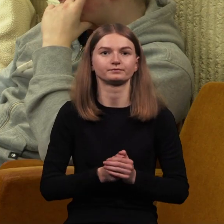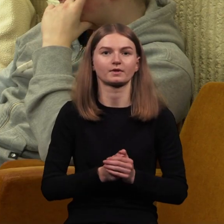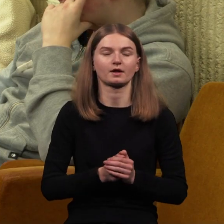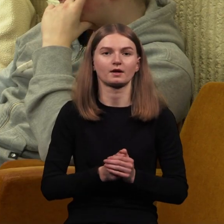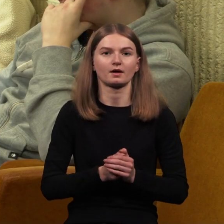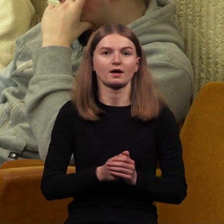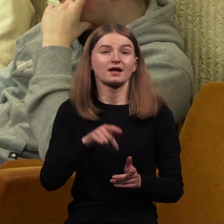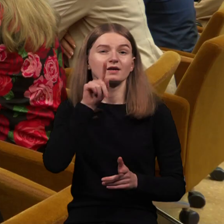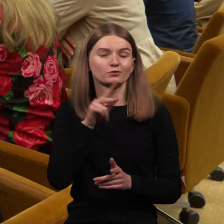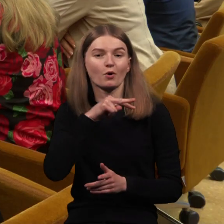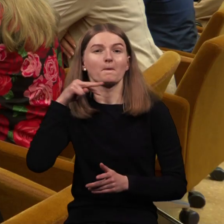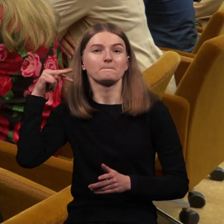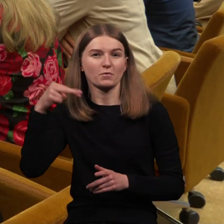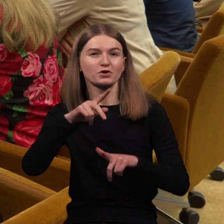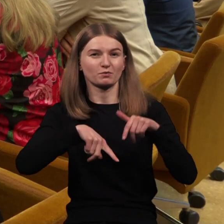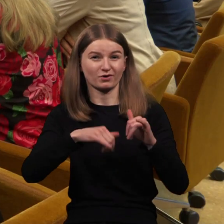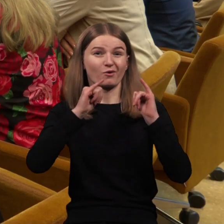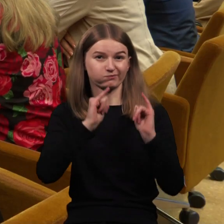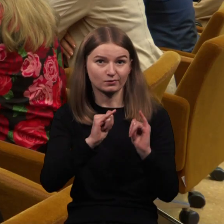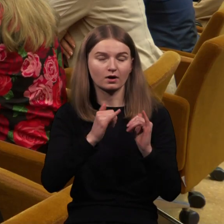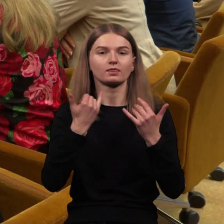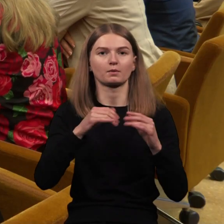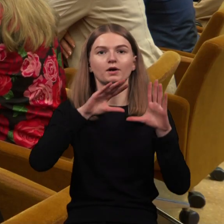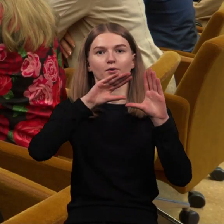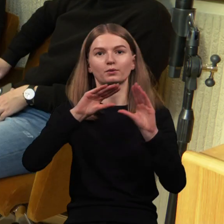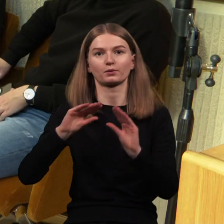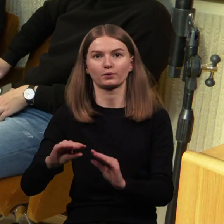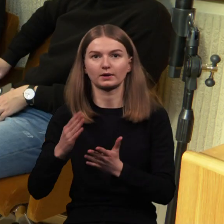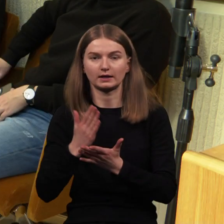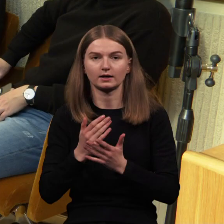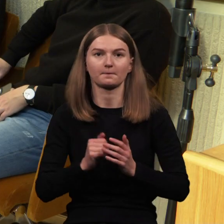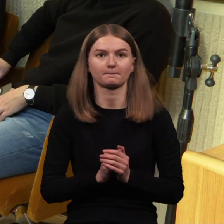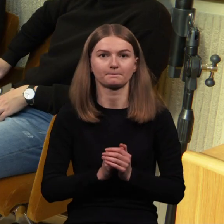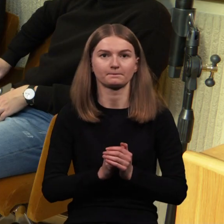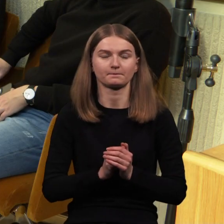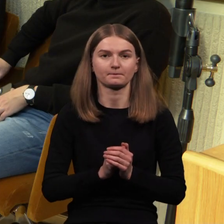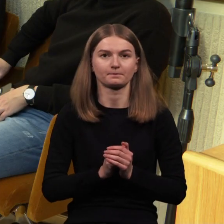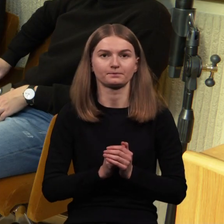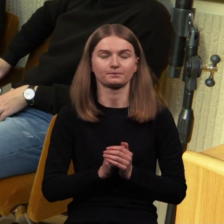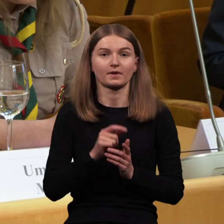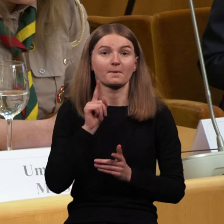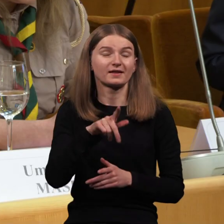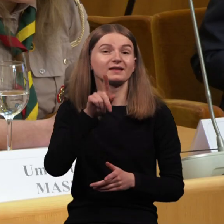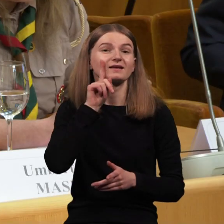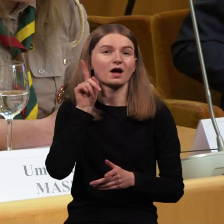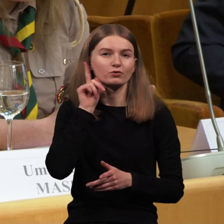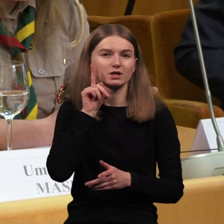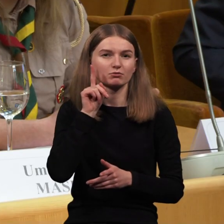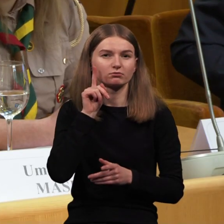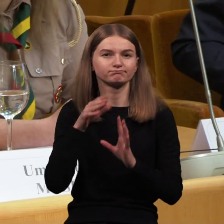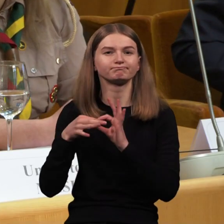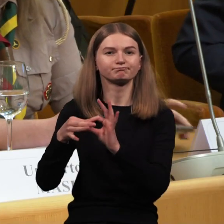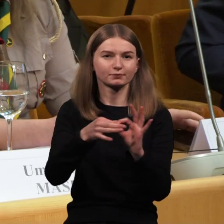požiūris į politiką, trečdalių išaugo ir pilietiškumo labdaringumo rodiklis. Tačiau jaunimą vienijančios